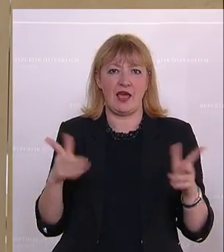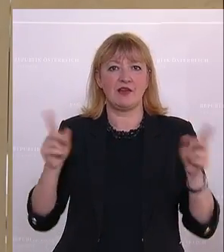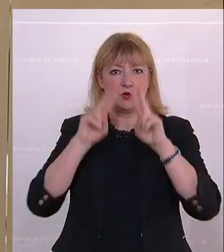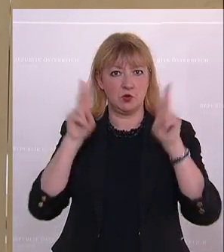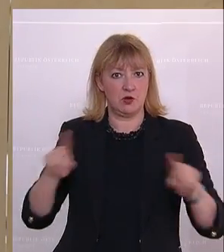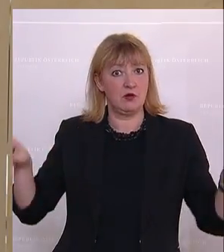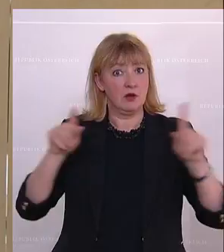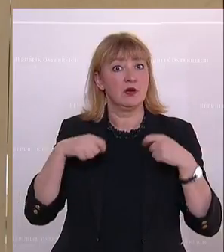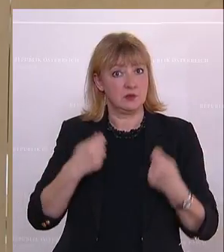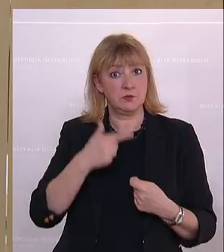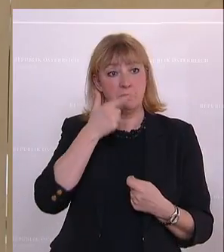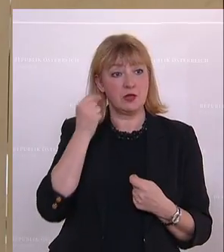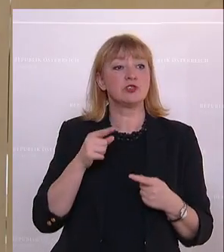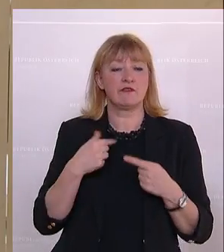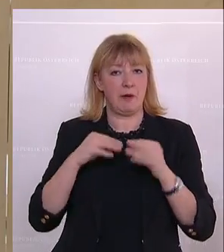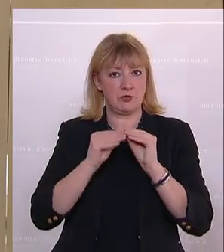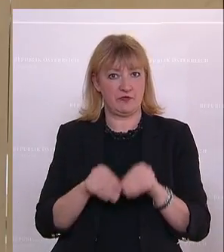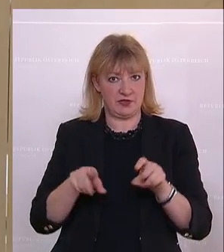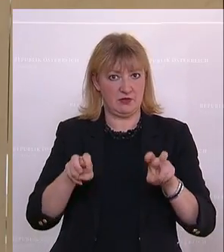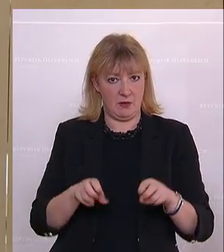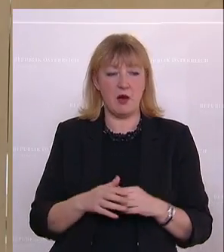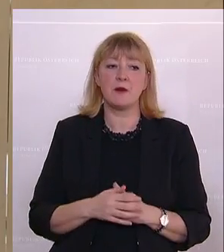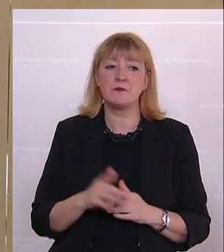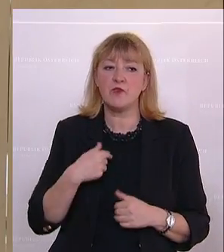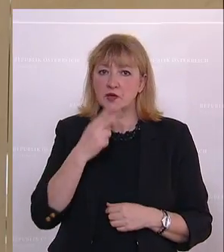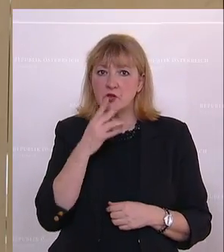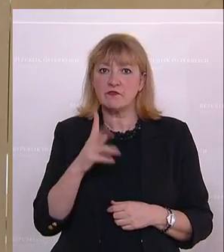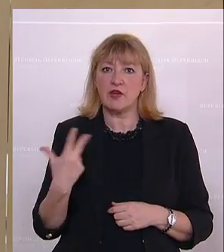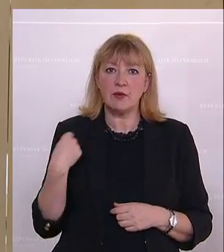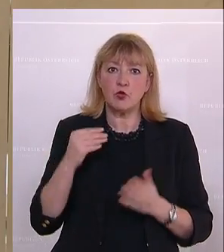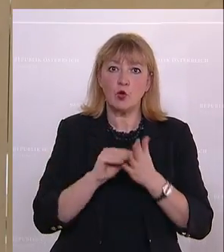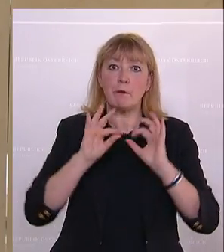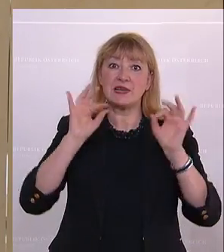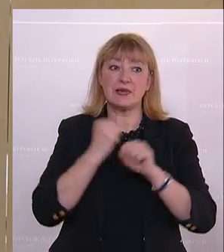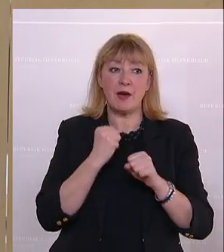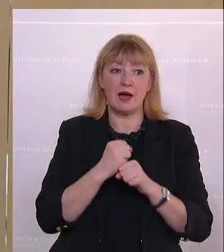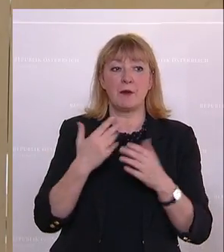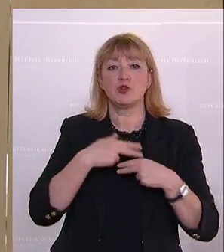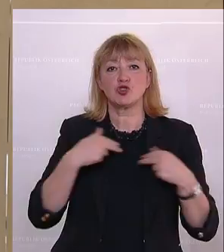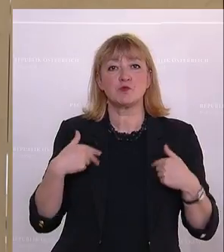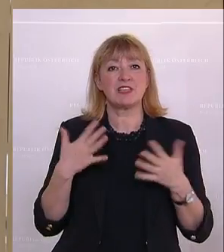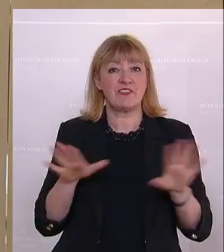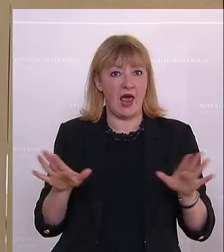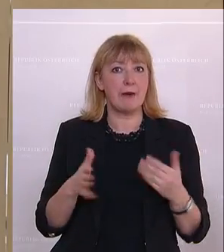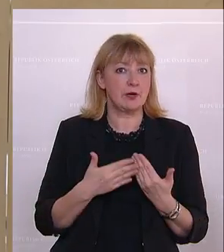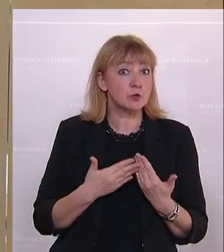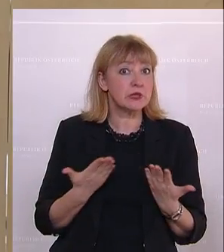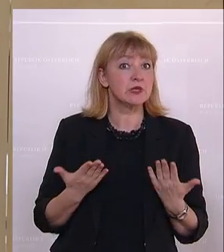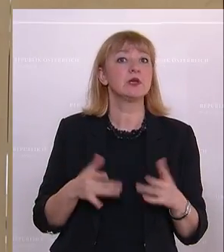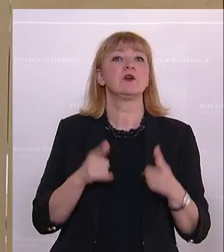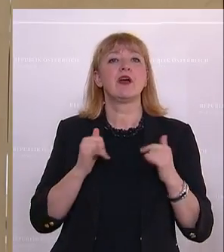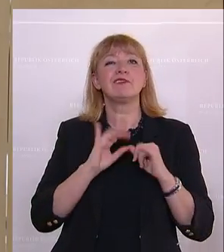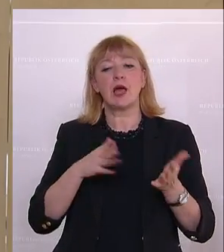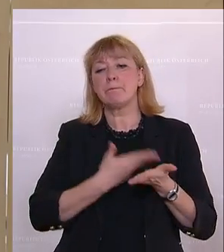durchaus auch Menschen gegeben haben, die sich damit beschäftigen und die geschaut haben, kann man nicht die Impfungen noch besser machen? Schmerzfreier zum Beispiel. Und wie kann man das Ganze